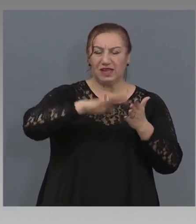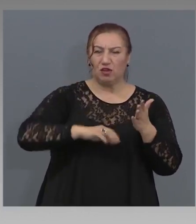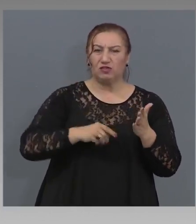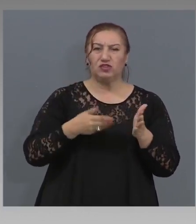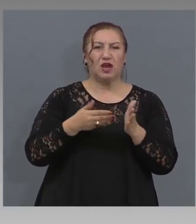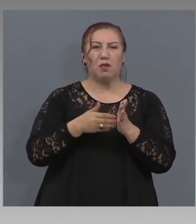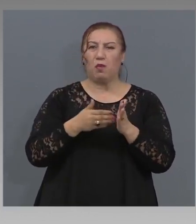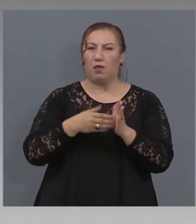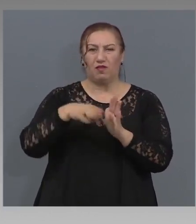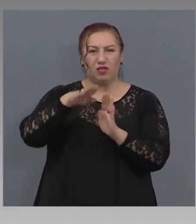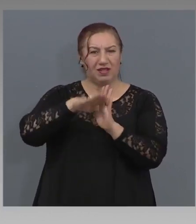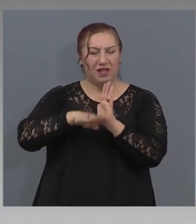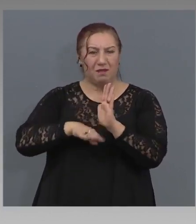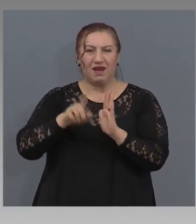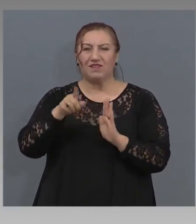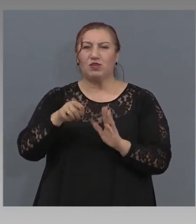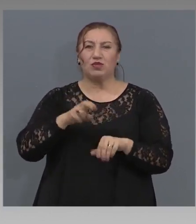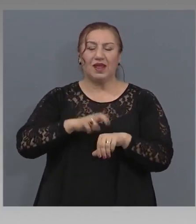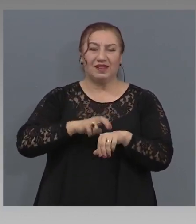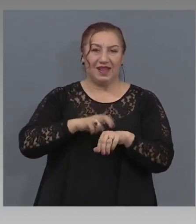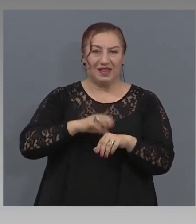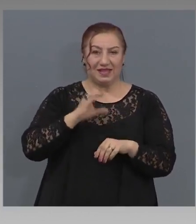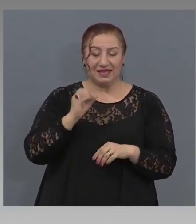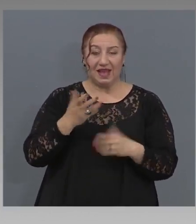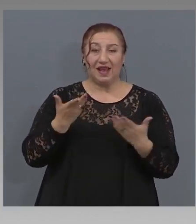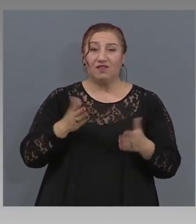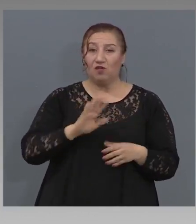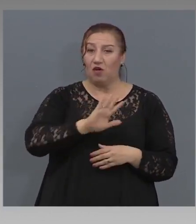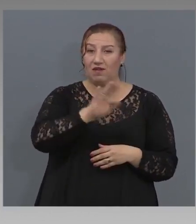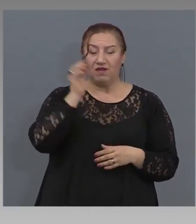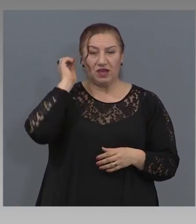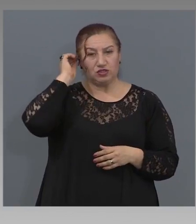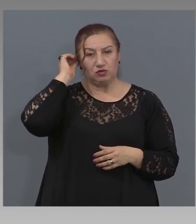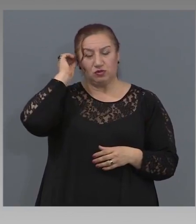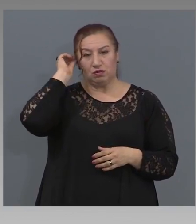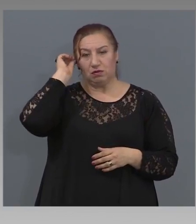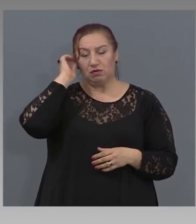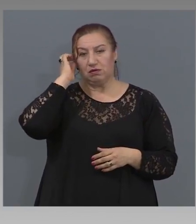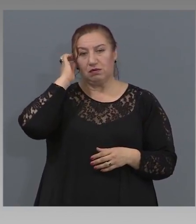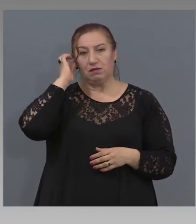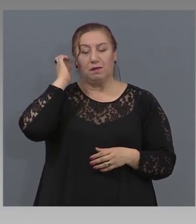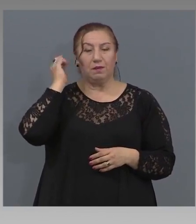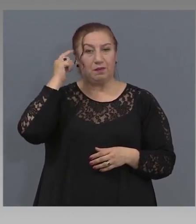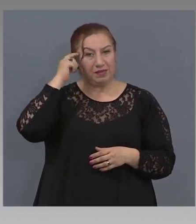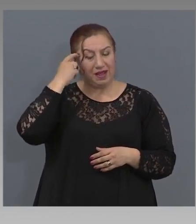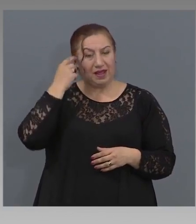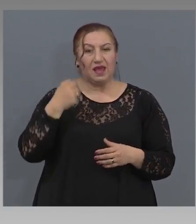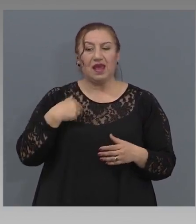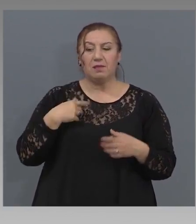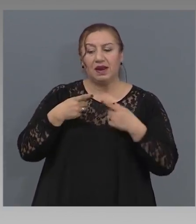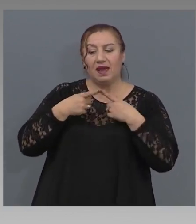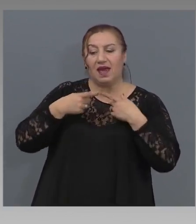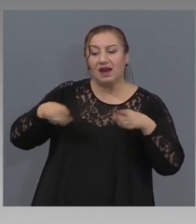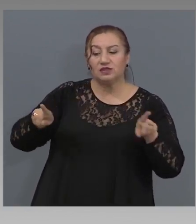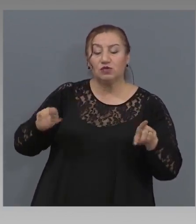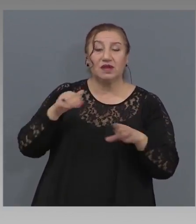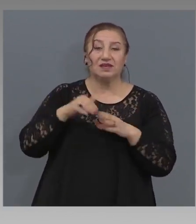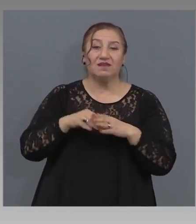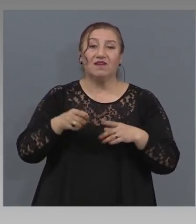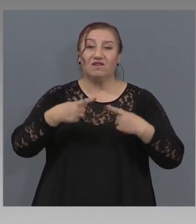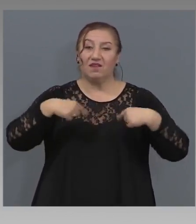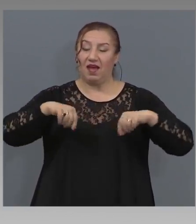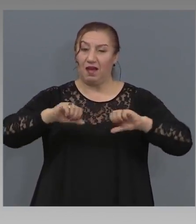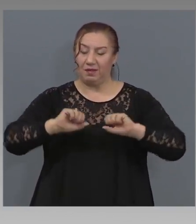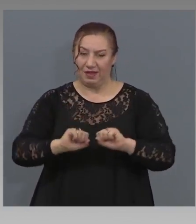ДДС. Какво е вашето мнение по този въпрос и има ли разнобой в кабинета? Също по този въпрос. И вторият ми въпрос е